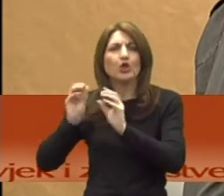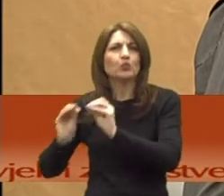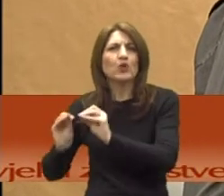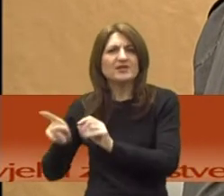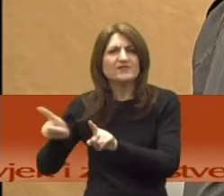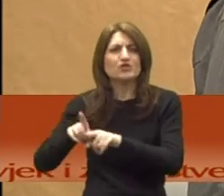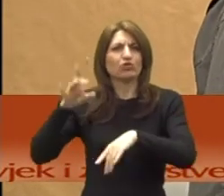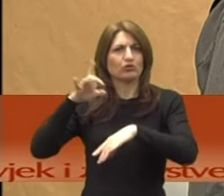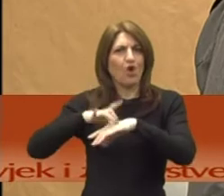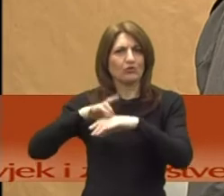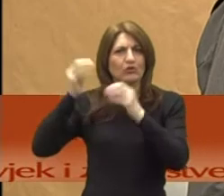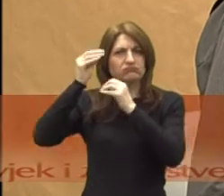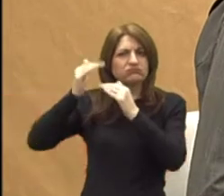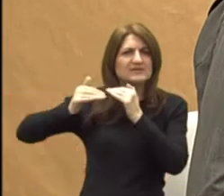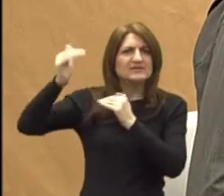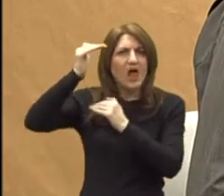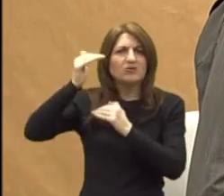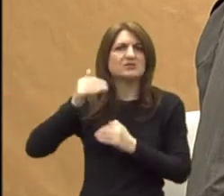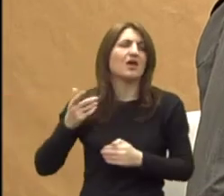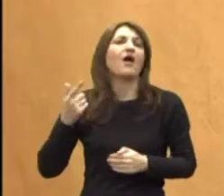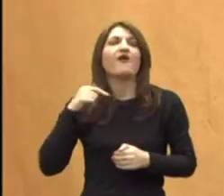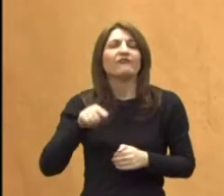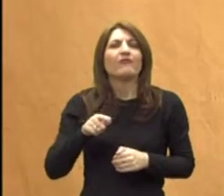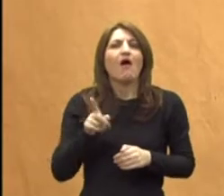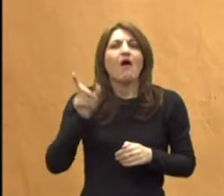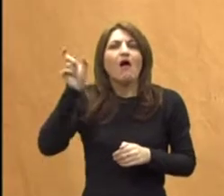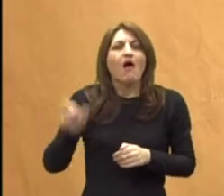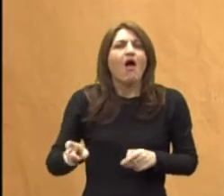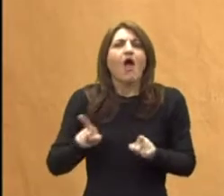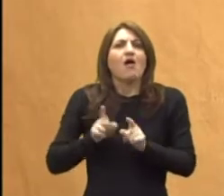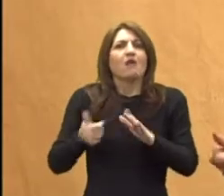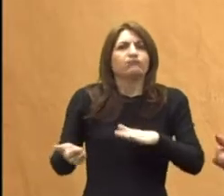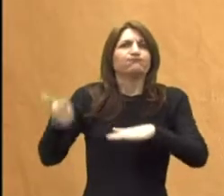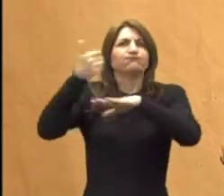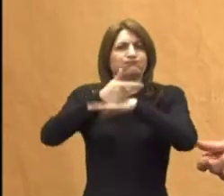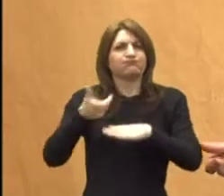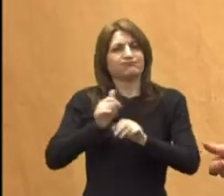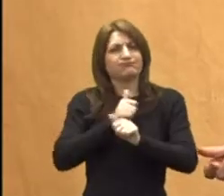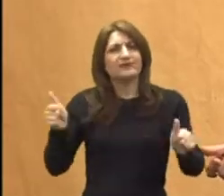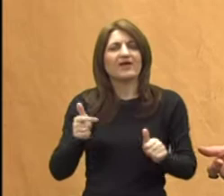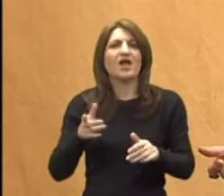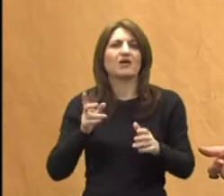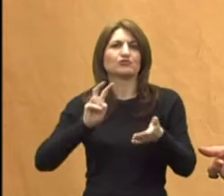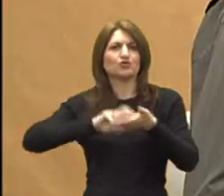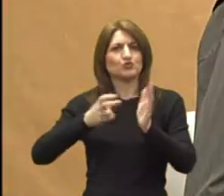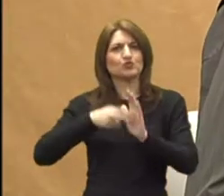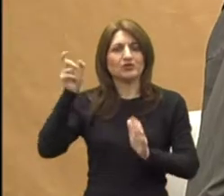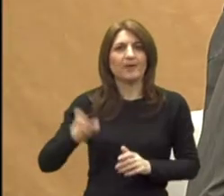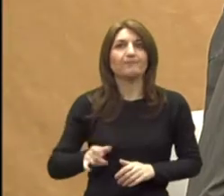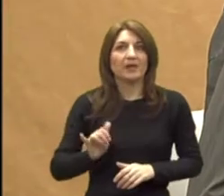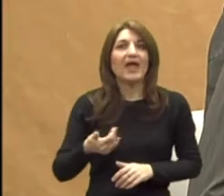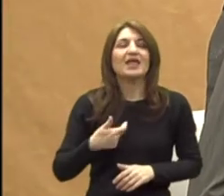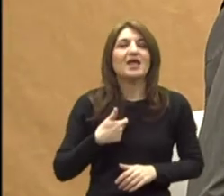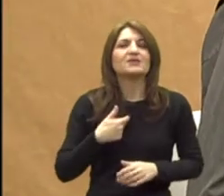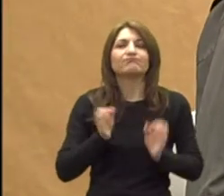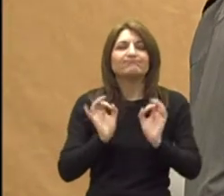i doktor scijencije. Prema tome, znači vi ste čak tu mi bi rekli vrhunski stručnjak. Pa ja se nadam da sam vrhunski stručnjak za